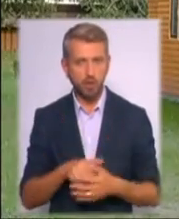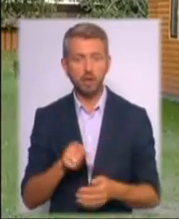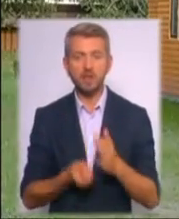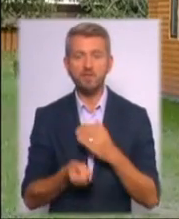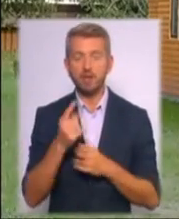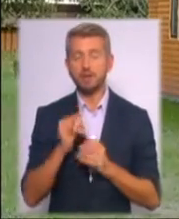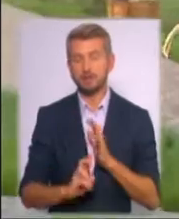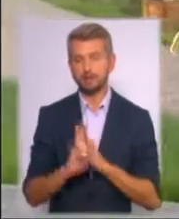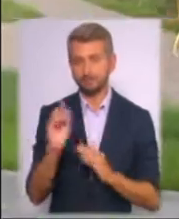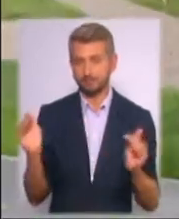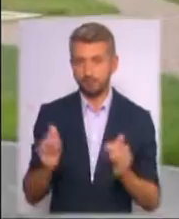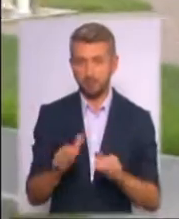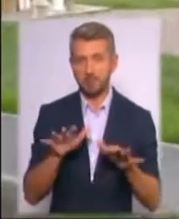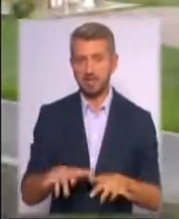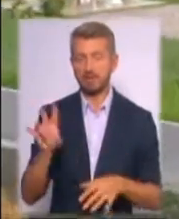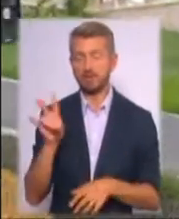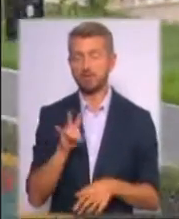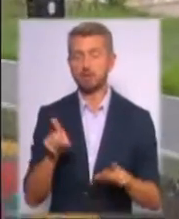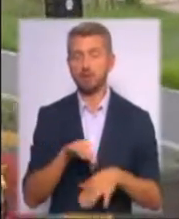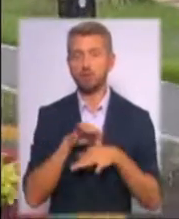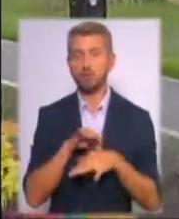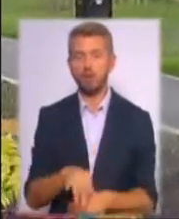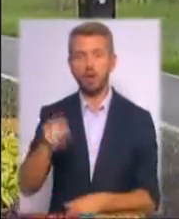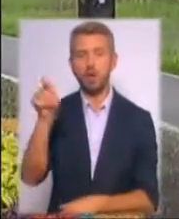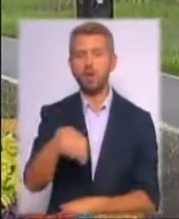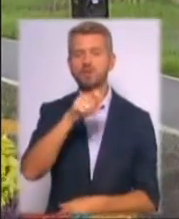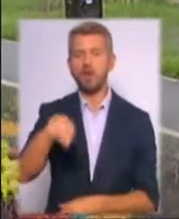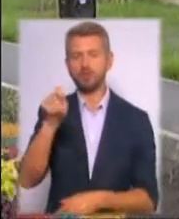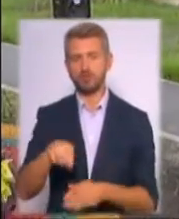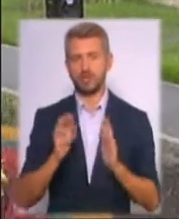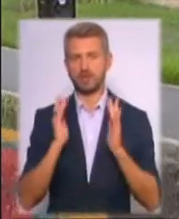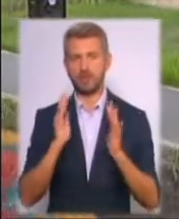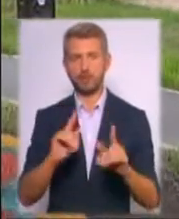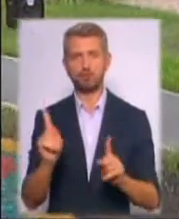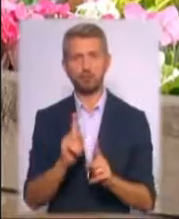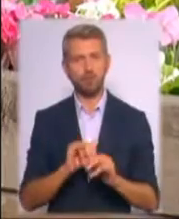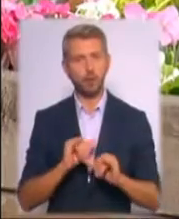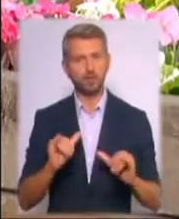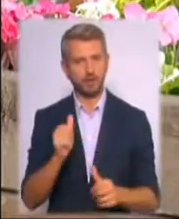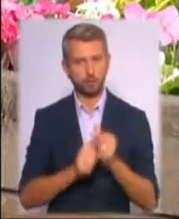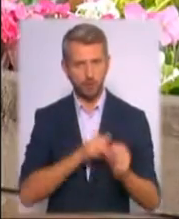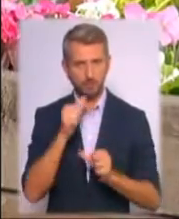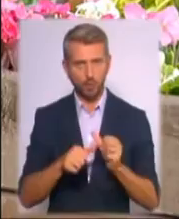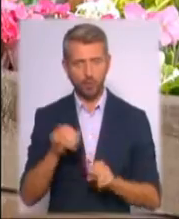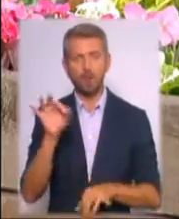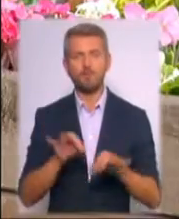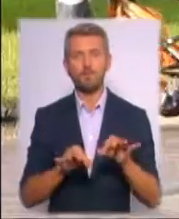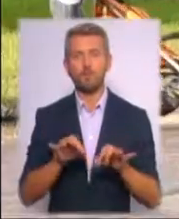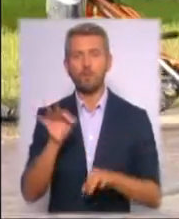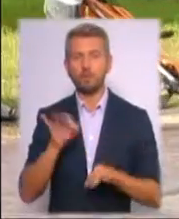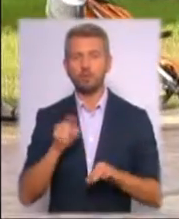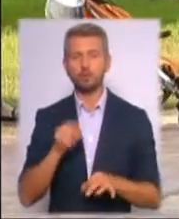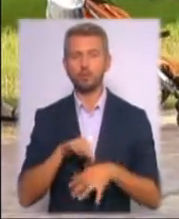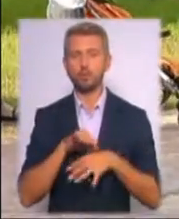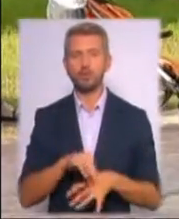капличка. Місцеві священники навіть провели обряд у свячення скверу, аби процвітав з кожним роком. Вже восени тут проведуть фінальні